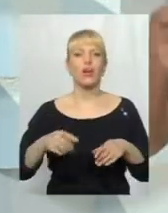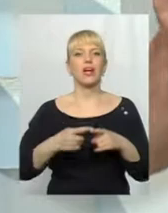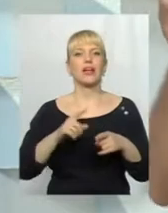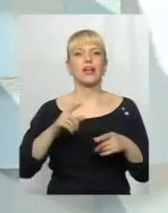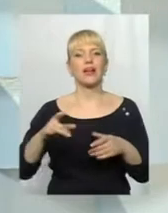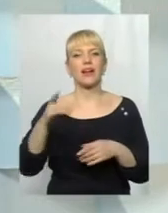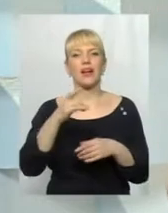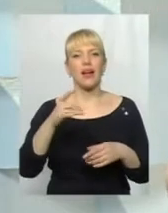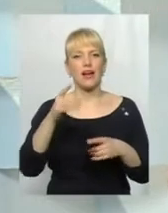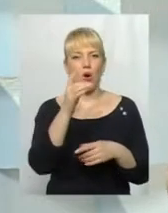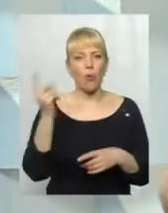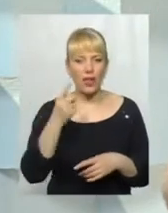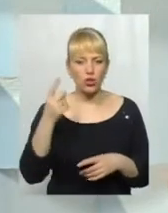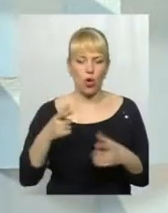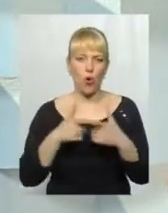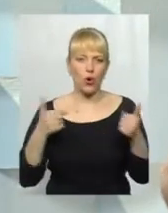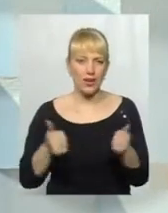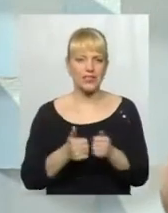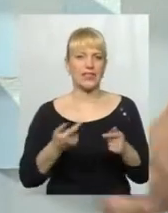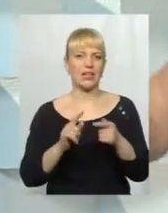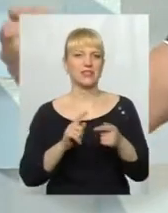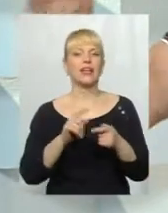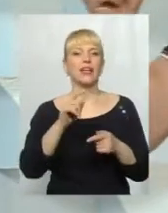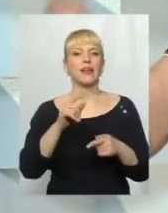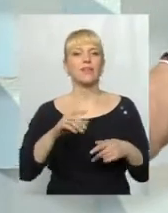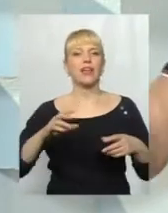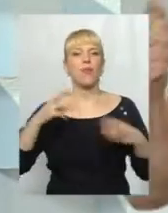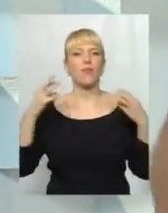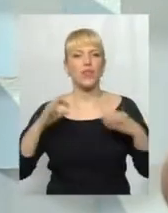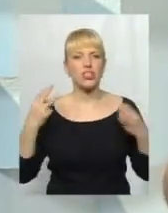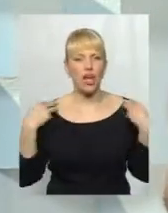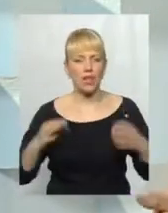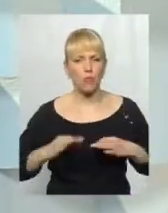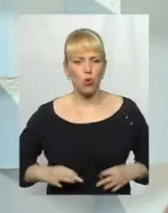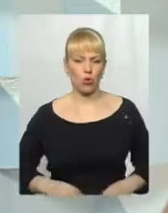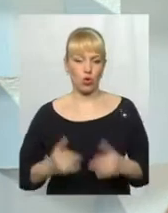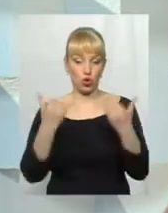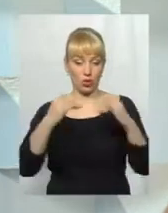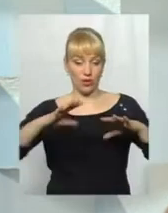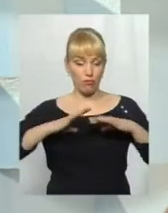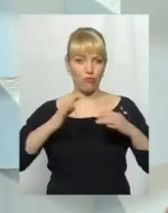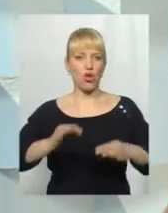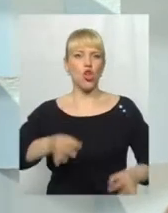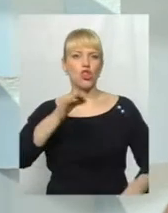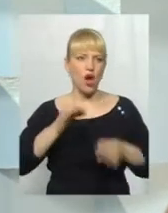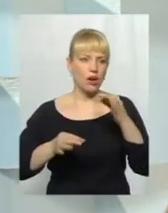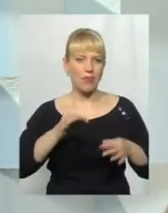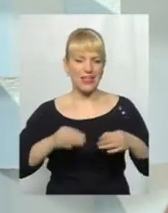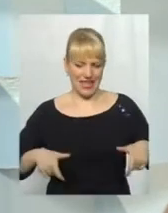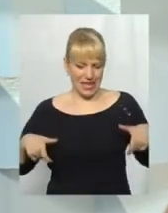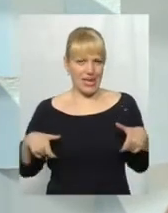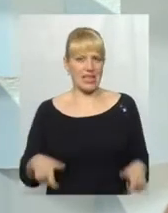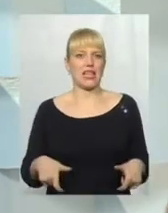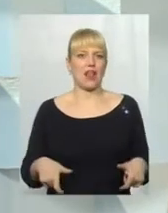СБУ, дістали прокурора, ми їх всіх дістали. Сьогодні був нормальний генерал поліції